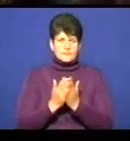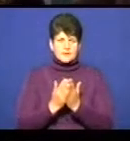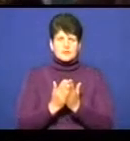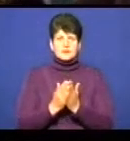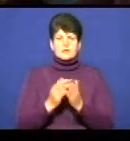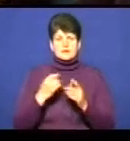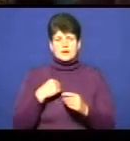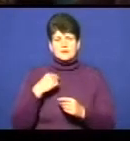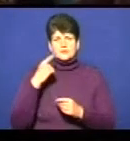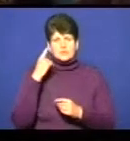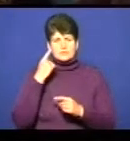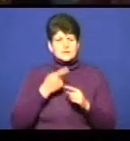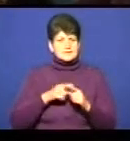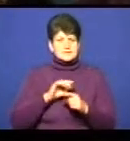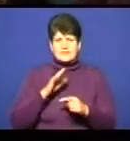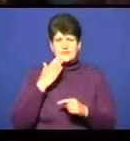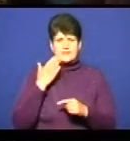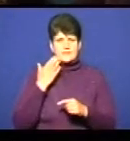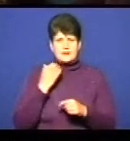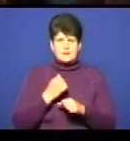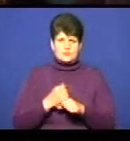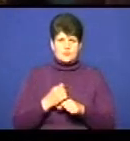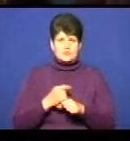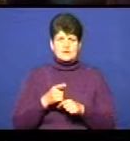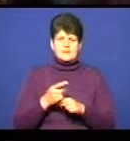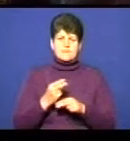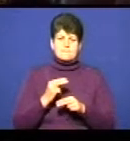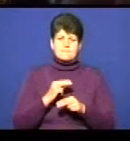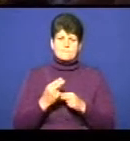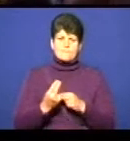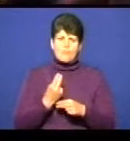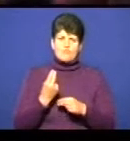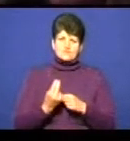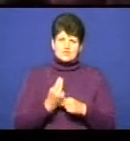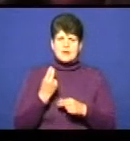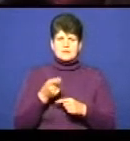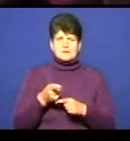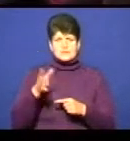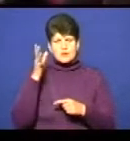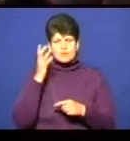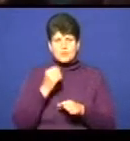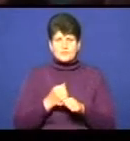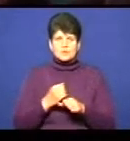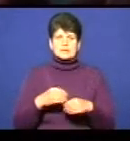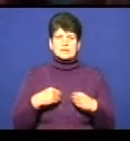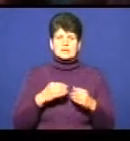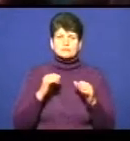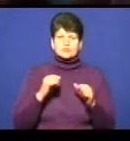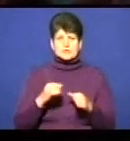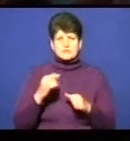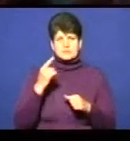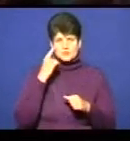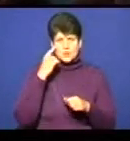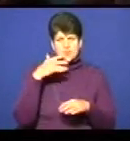це нелегка робота, але вона повчальна, це наукова робота, і вона дає можливість оцінити